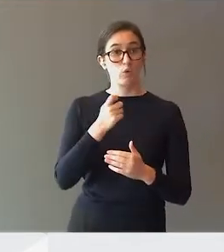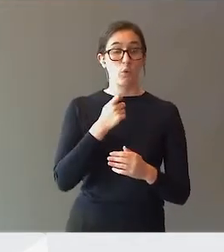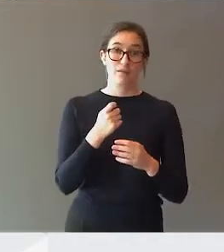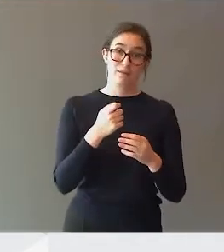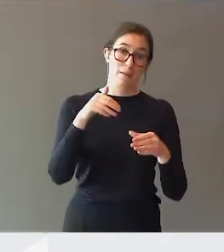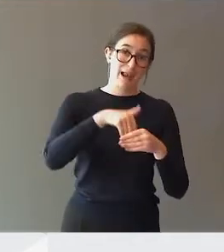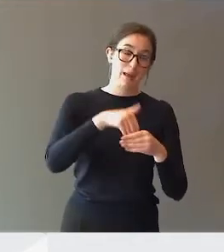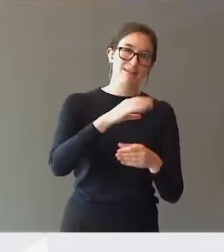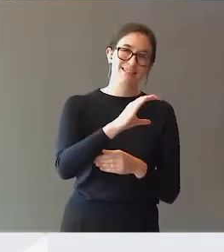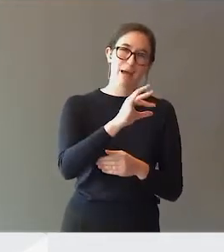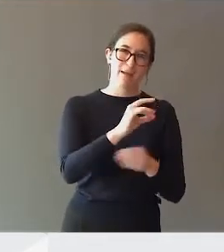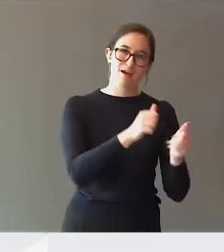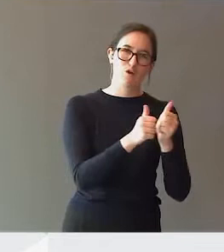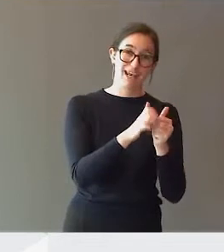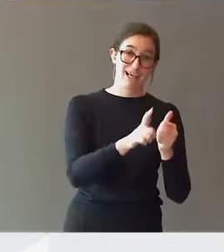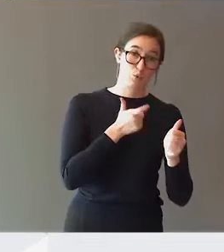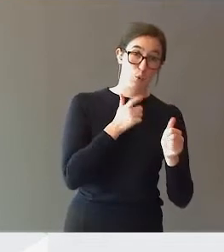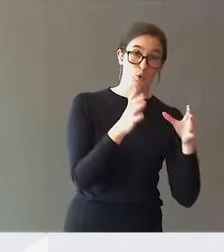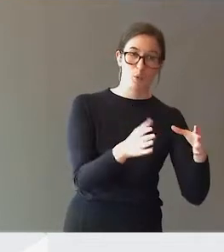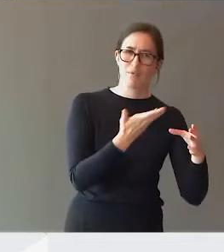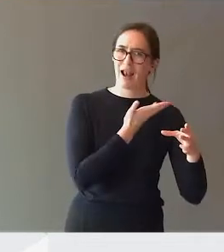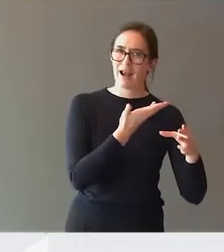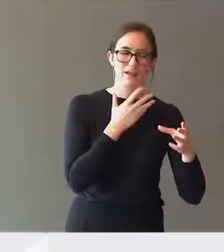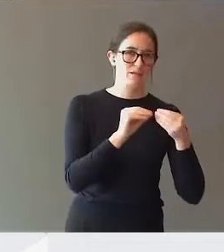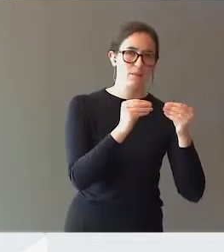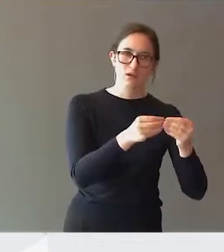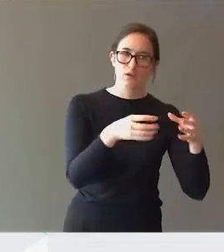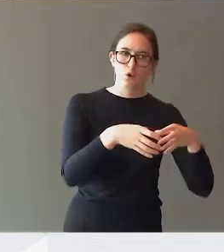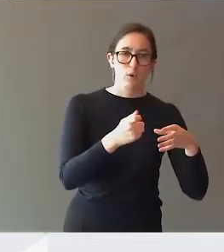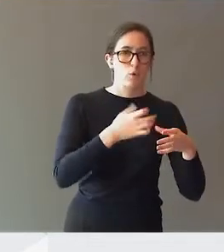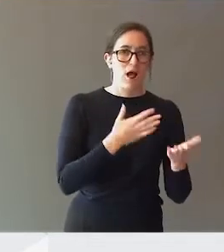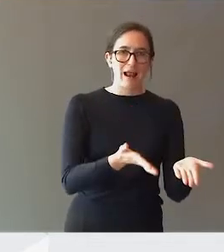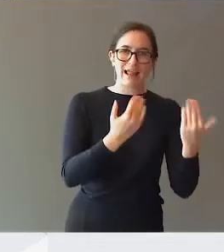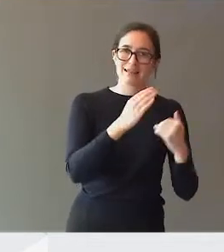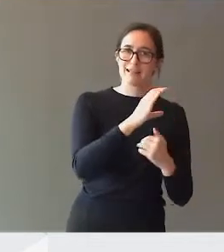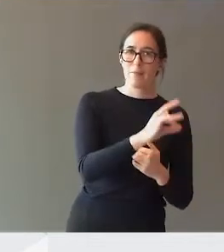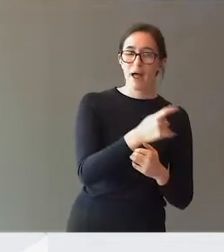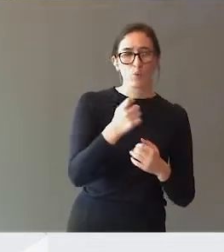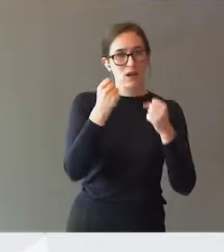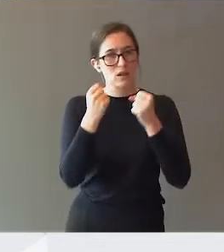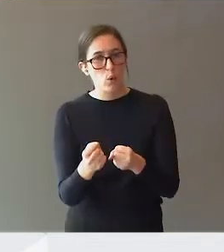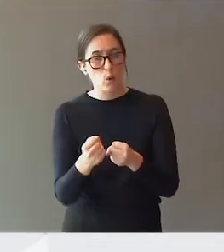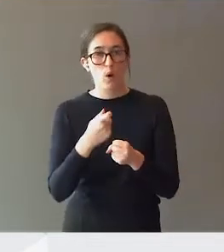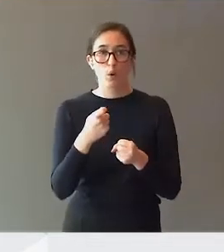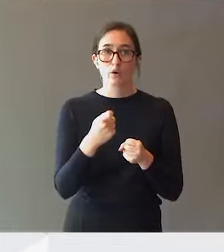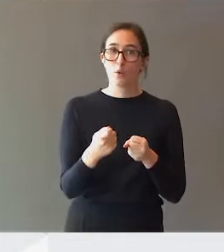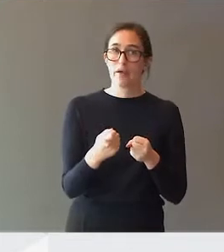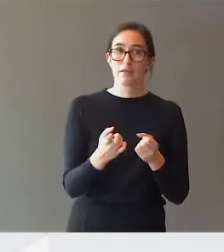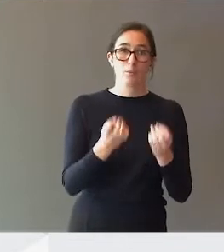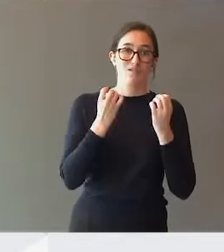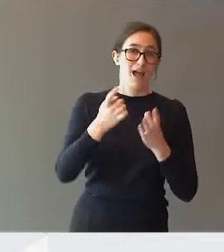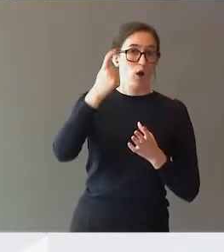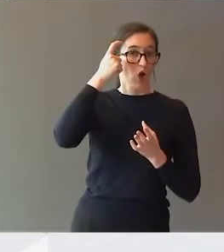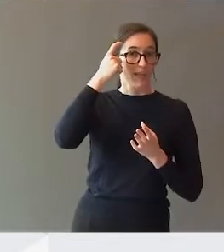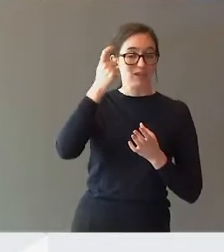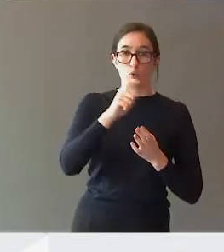-foreningens ungdom. Det er en svært sammensatt gruppe. Noen har lettere CP, andre har svært tunge CP. Og noen påvirker det kognitive og